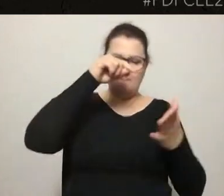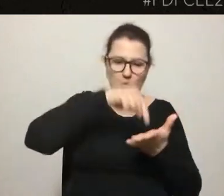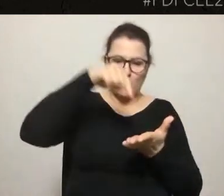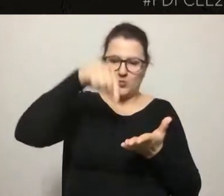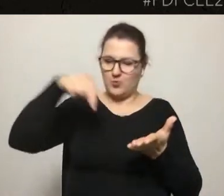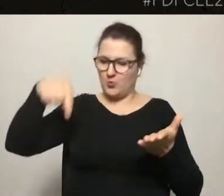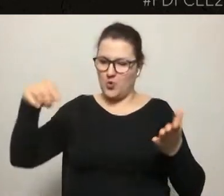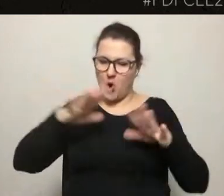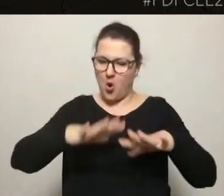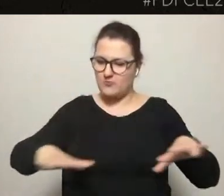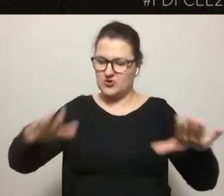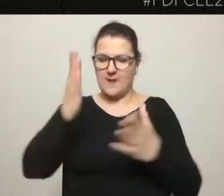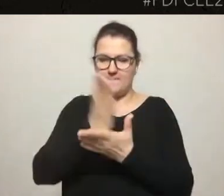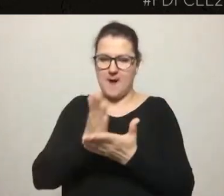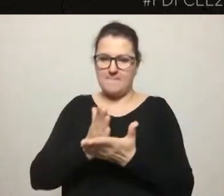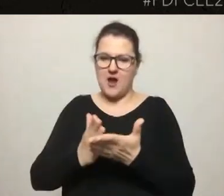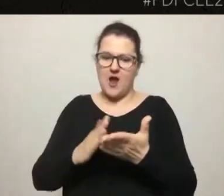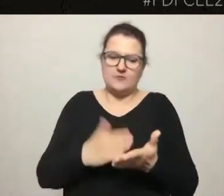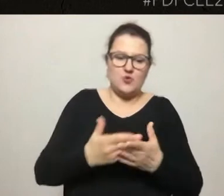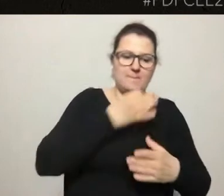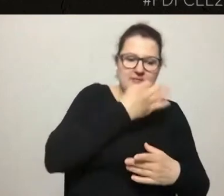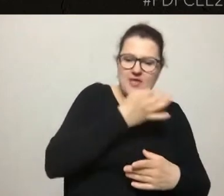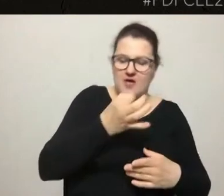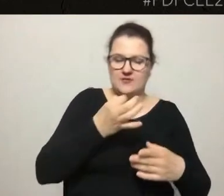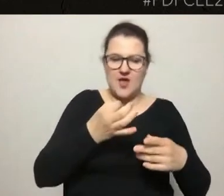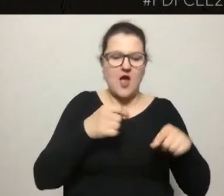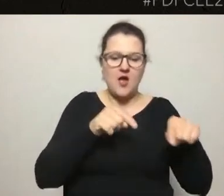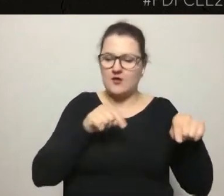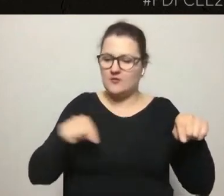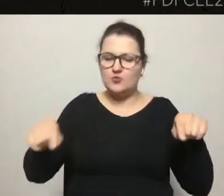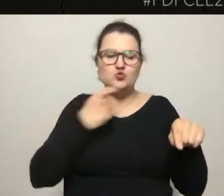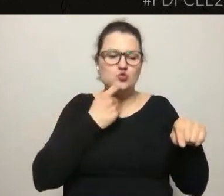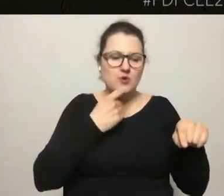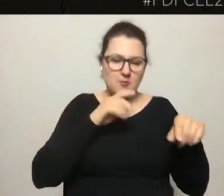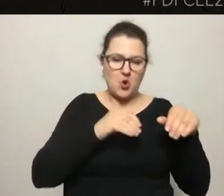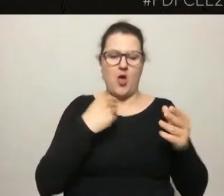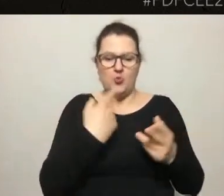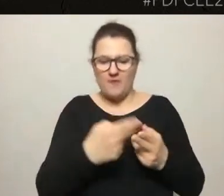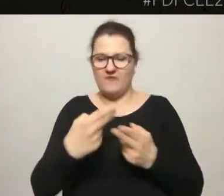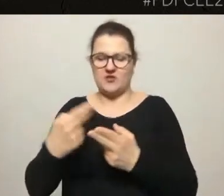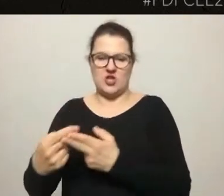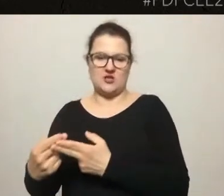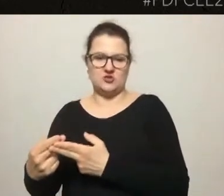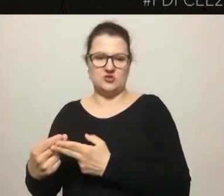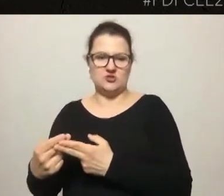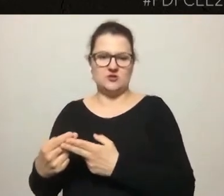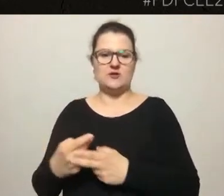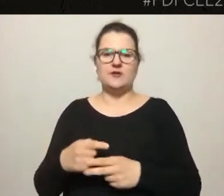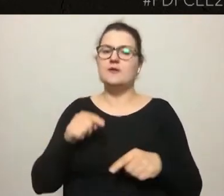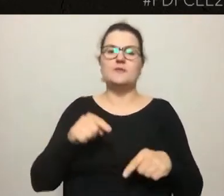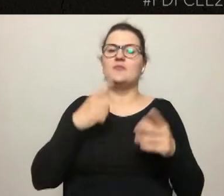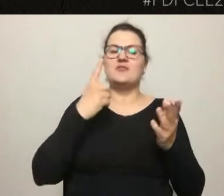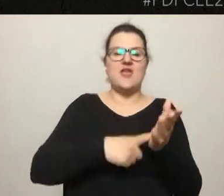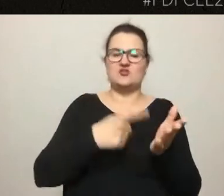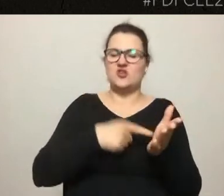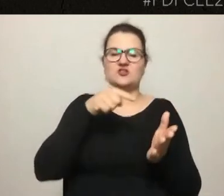odpowiadanie na pytania dotyczące tych obiektów. I ona najczęściej jest stosowana na takim wczesnym